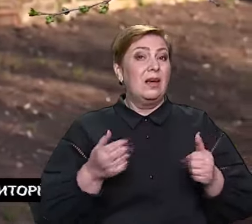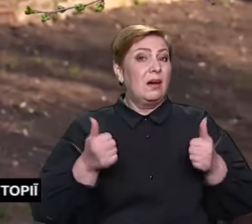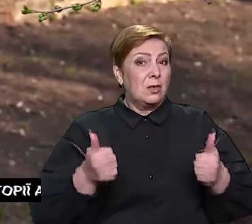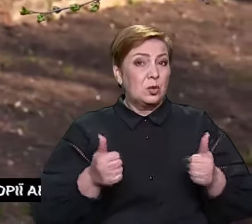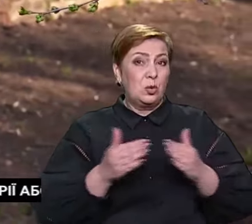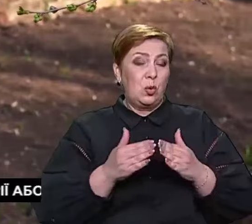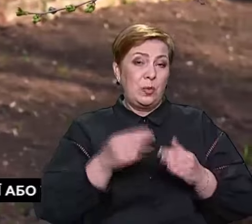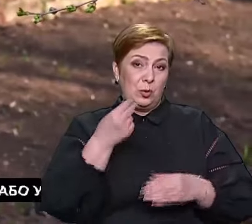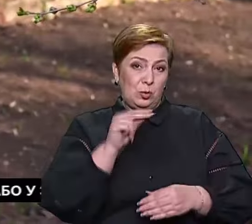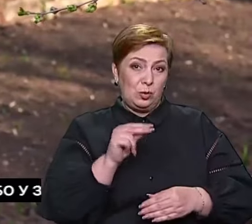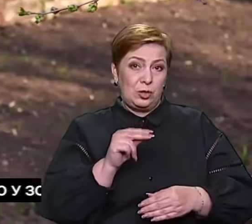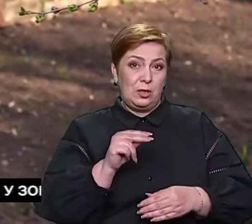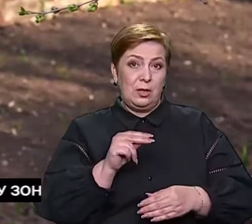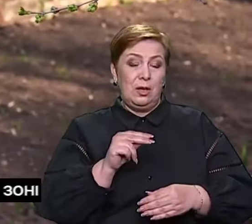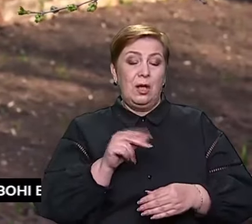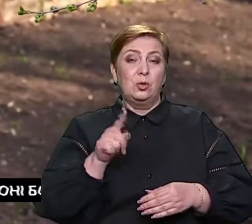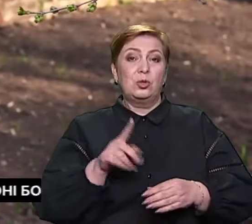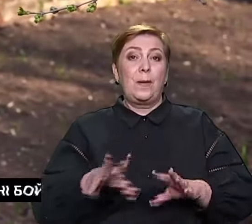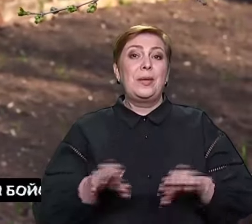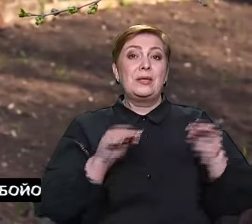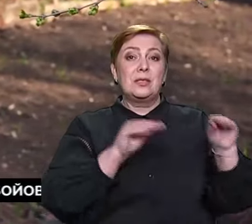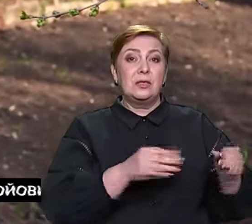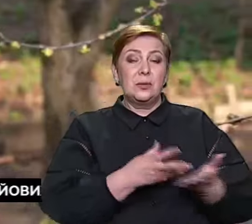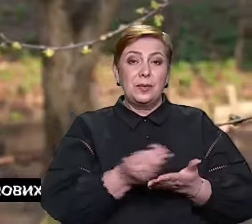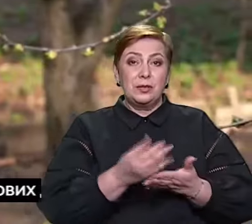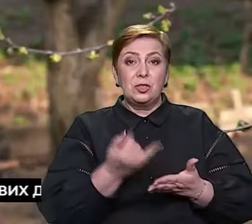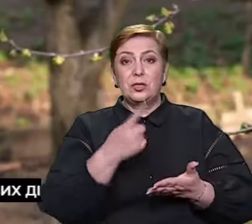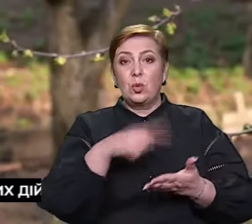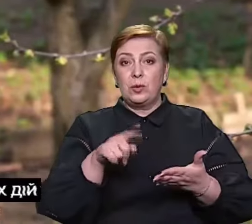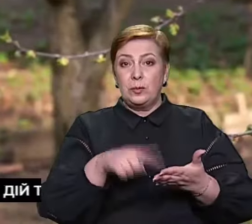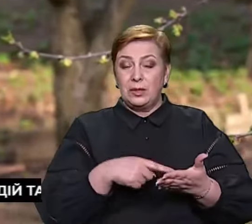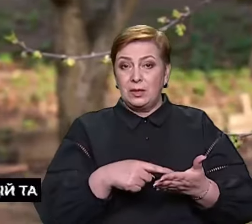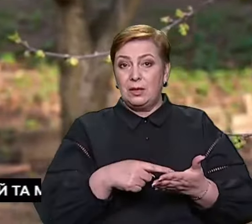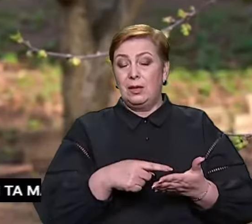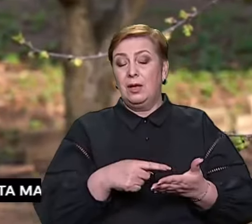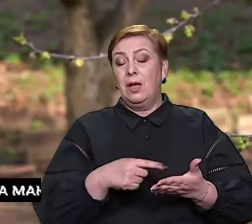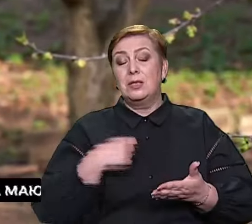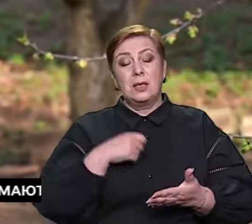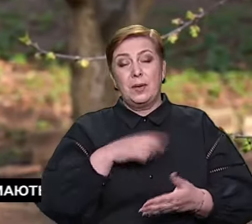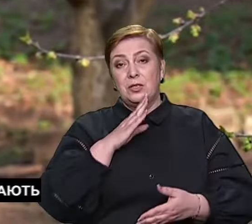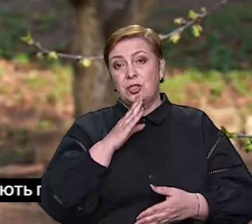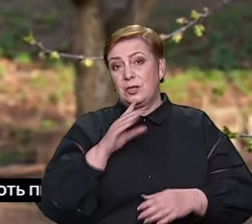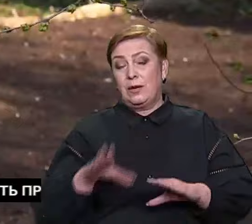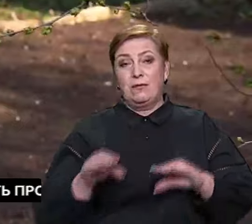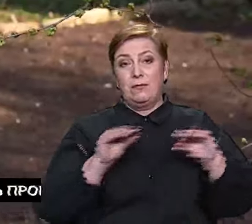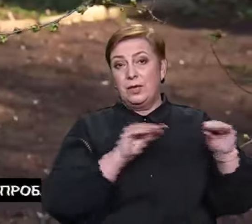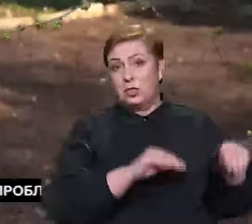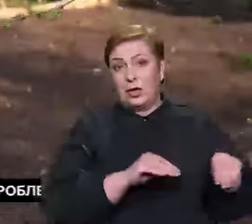Тож платили ці переселенчі, зараз переселенчі відмінили. Сама жінка виїжджати не збирається.